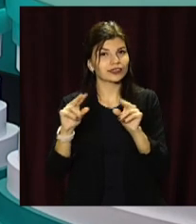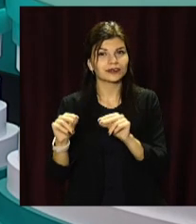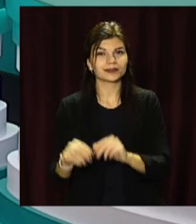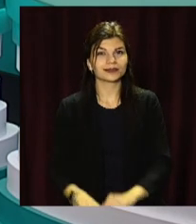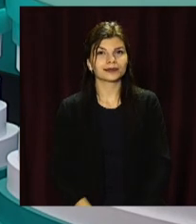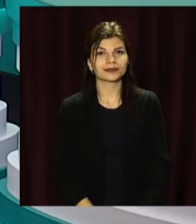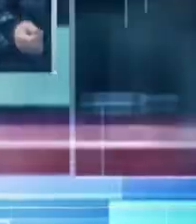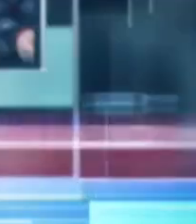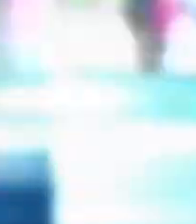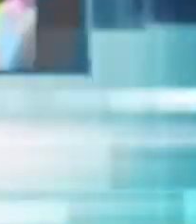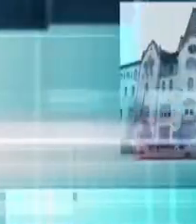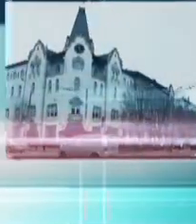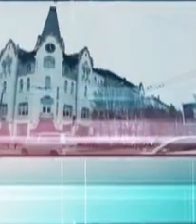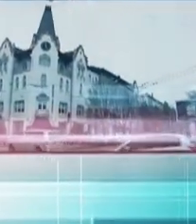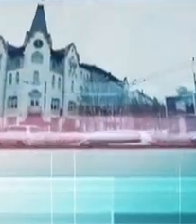Дякую